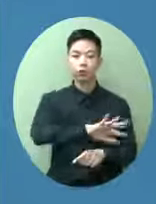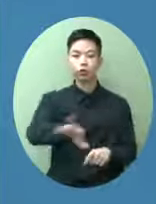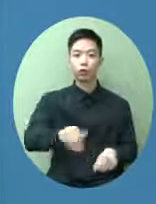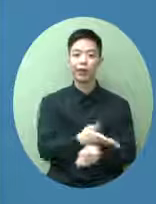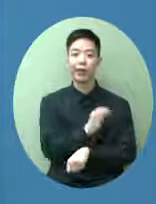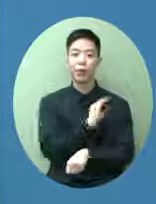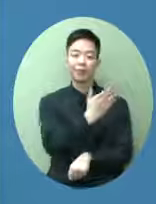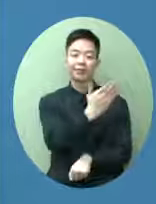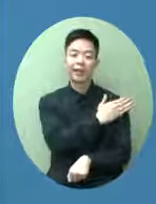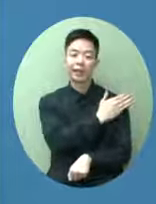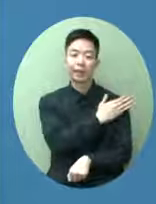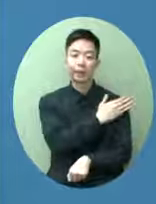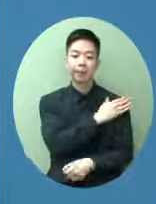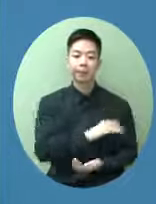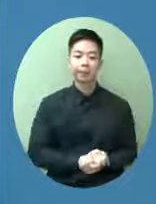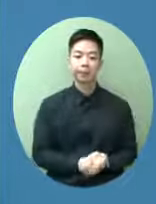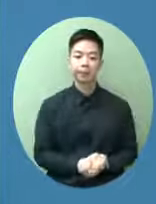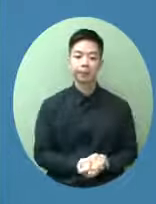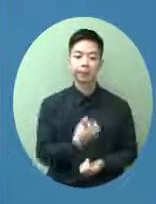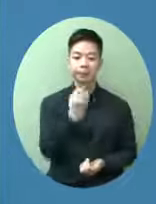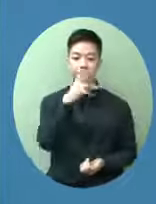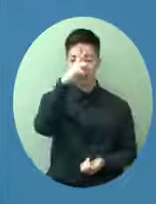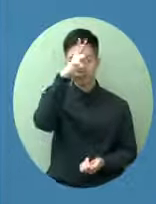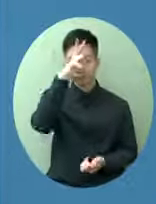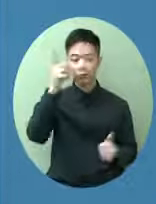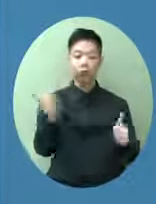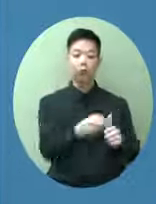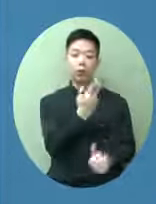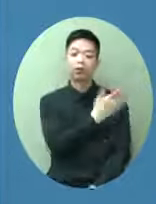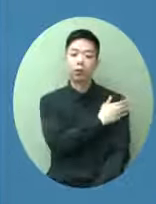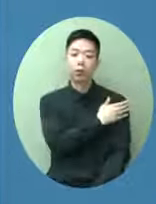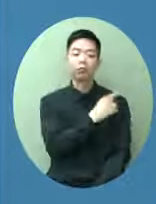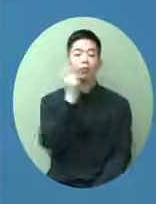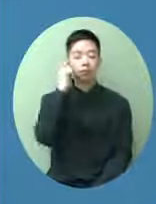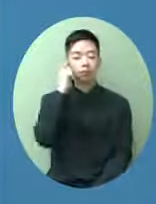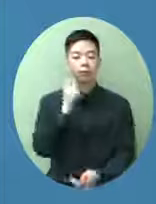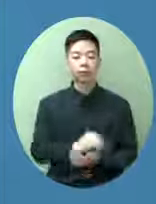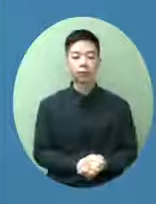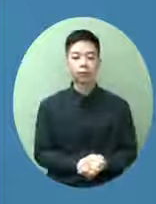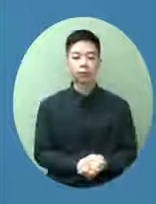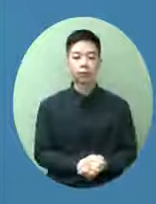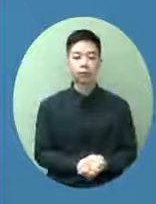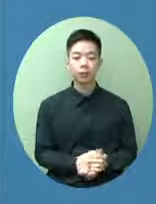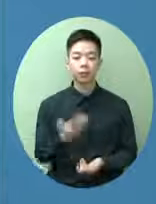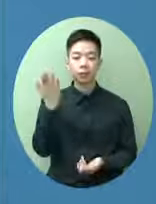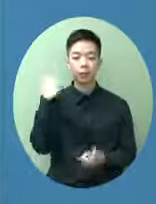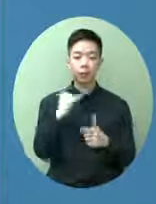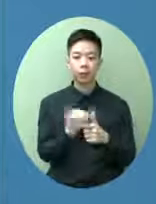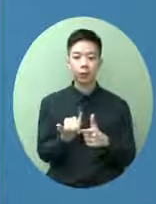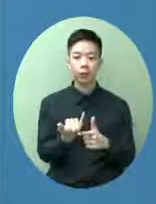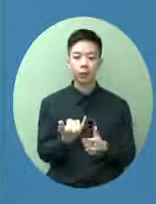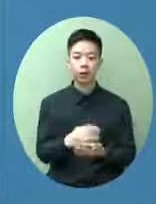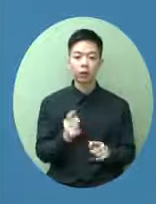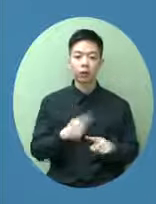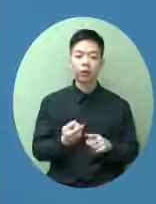任當然特區政府是首要有責任所以我們這半年來是投入了大